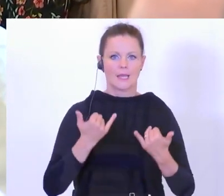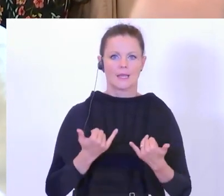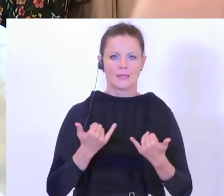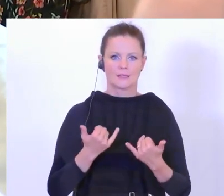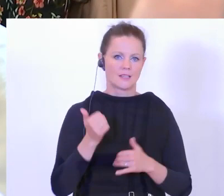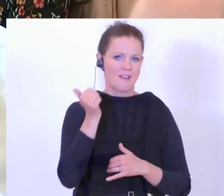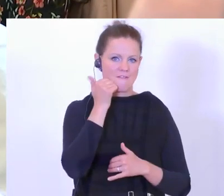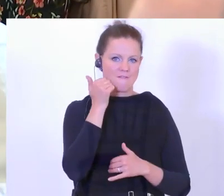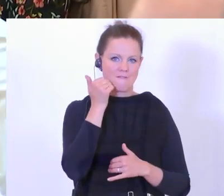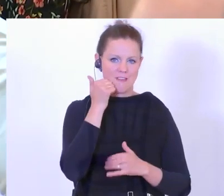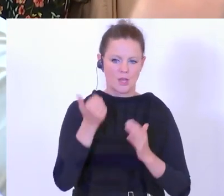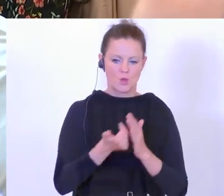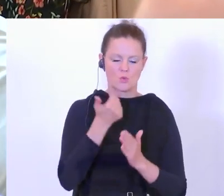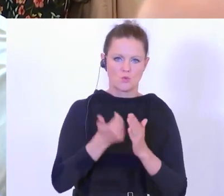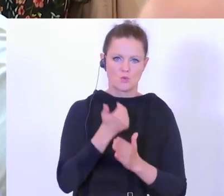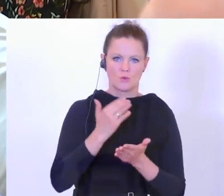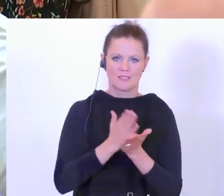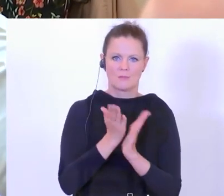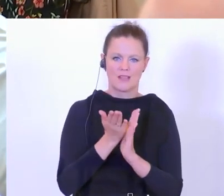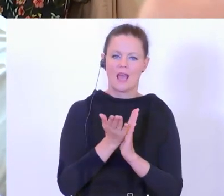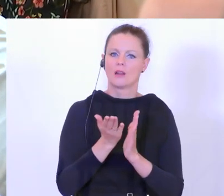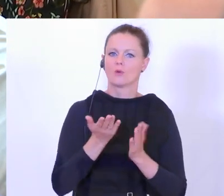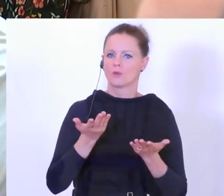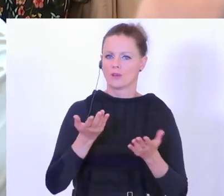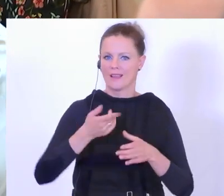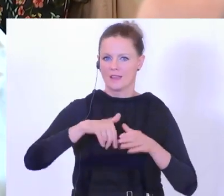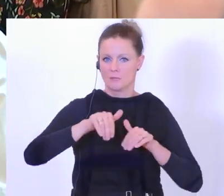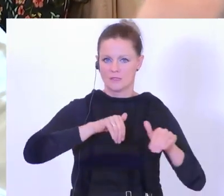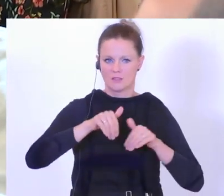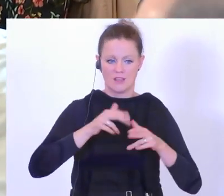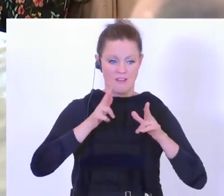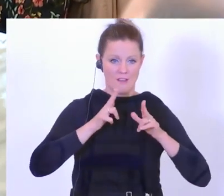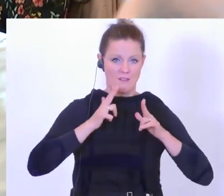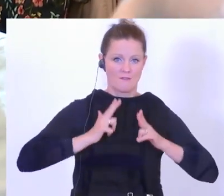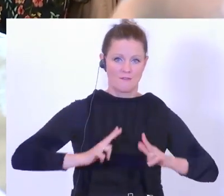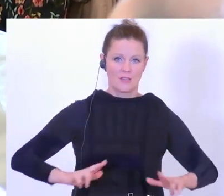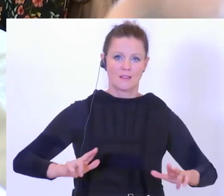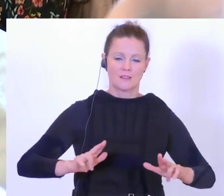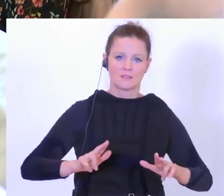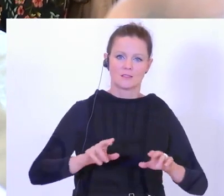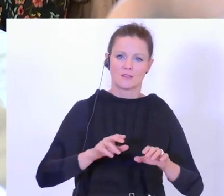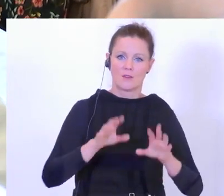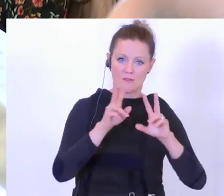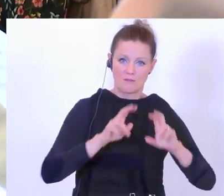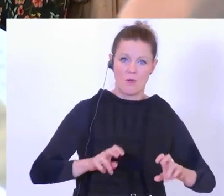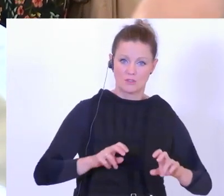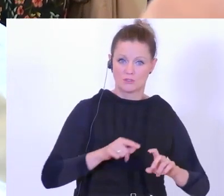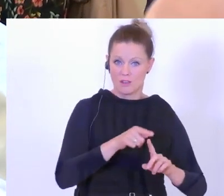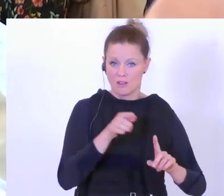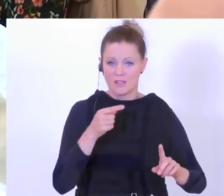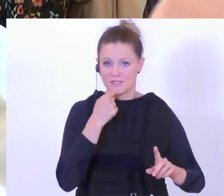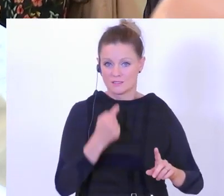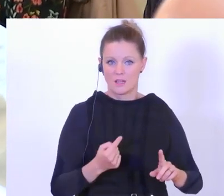Fake-News-Abteilung im Innenministerium. Friedensforscher wie beispielsweise John Pilger oder Norm Chomske meinen. Immer dann,